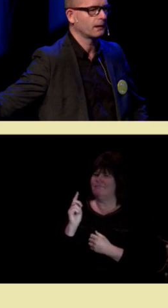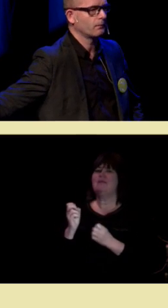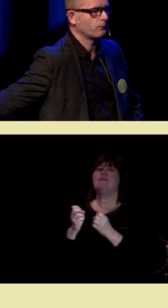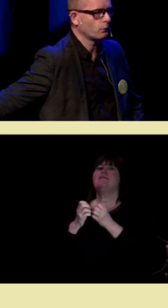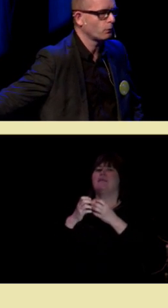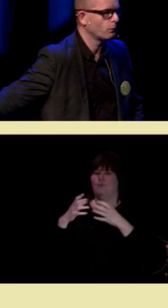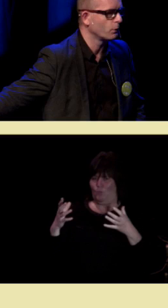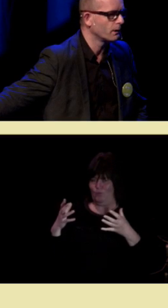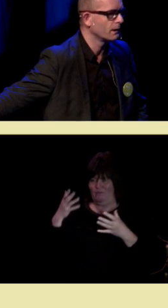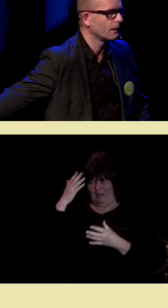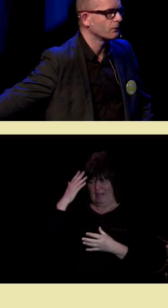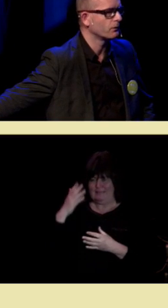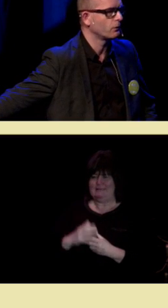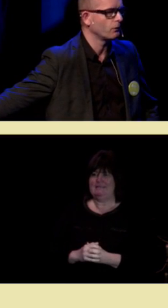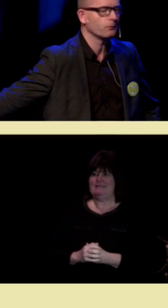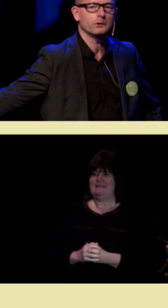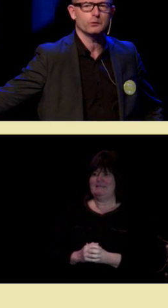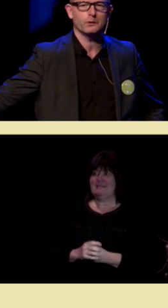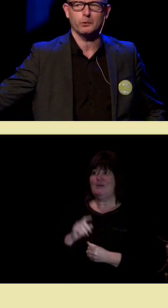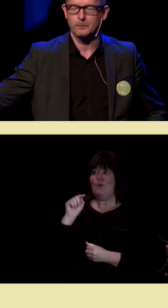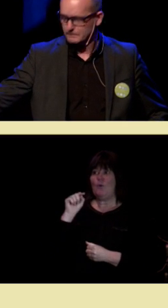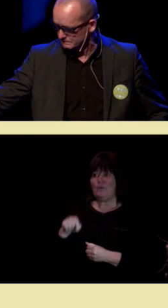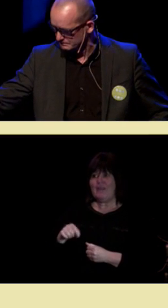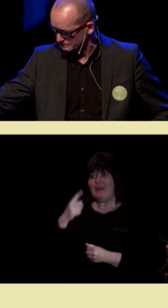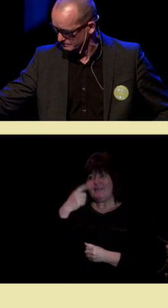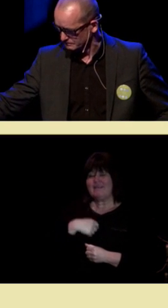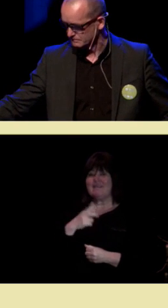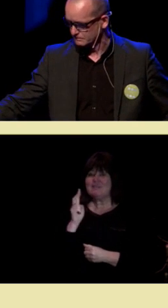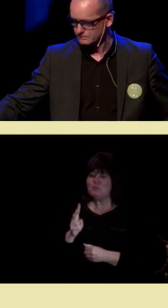tenkte jeg å bruke de nærmeste 20 minuttene på.